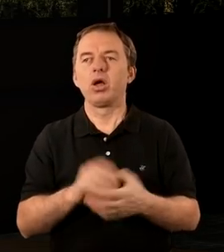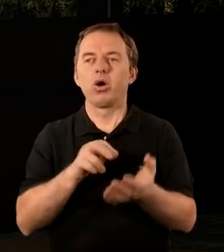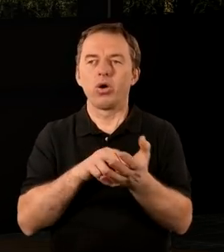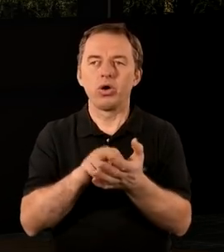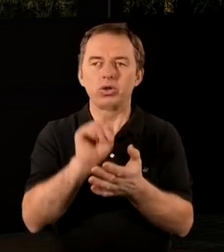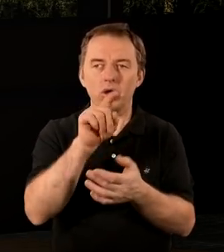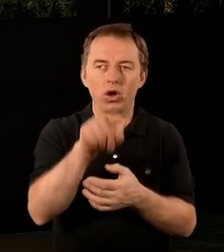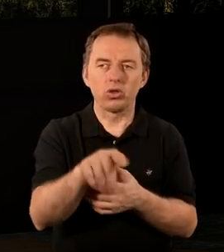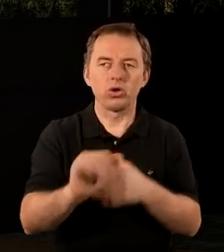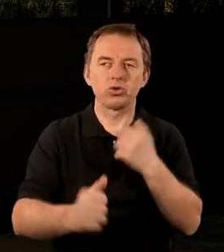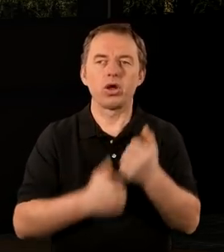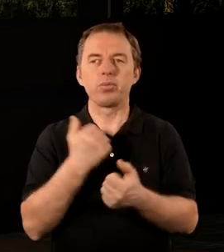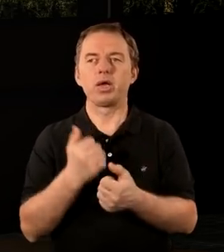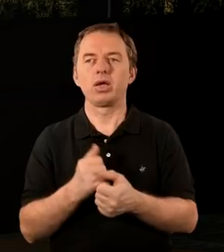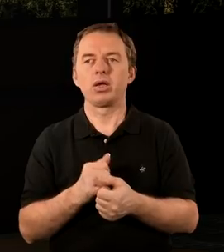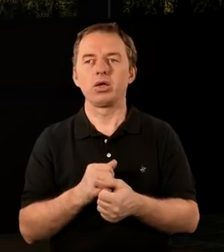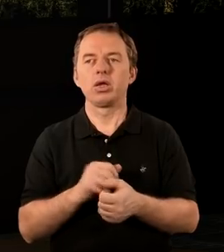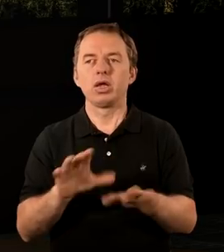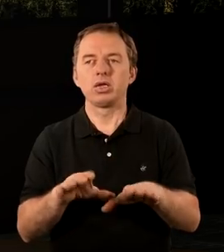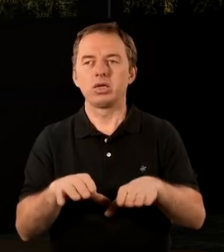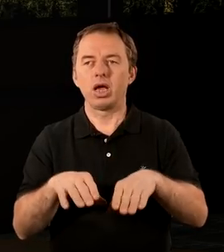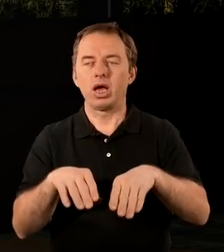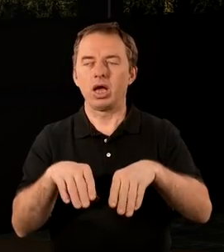Czyli chodzi o to, żeby zacząć,